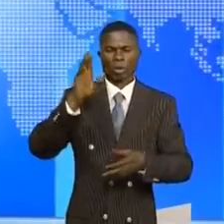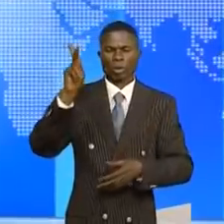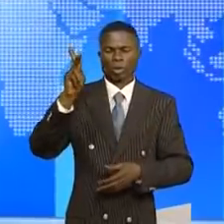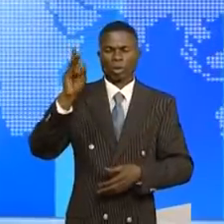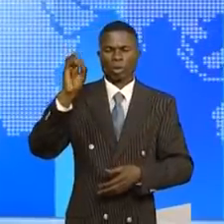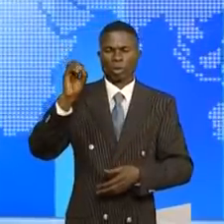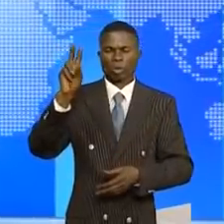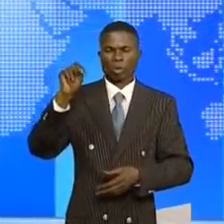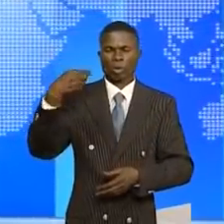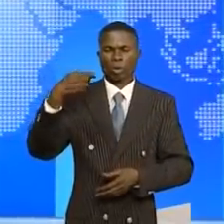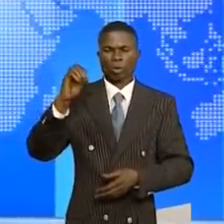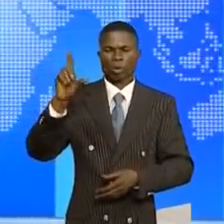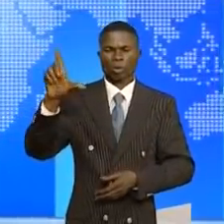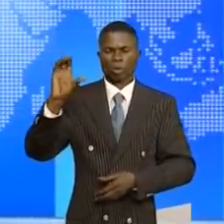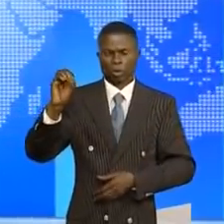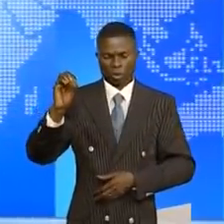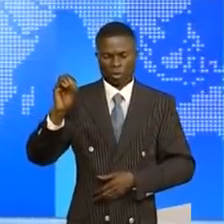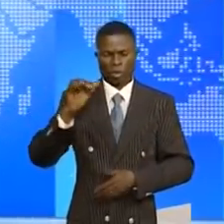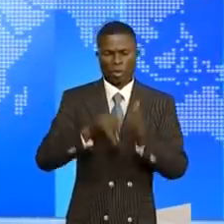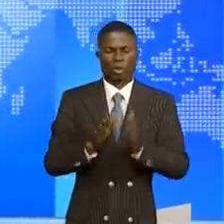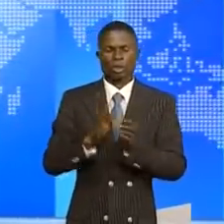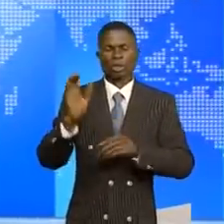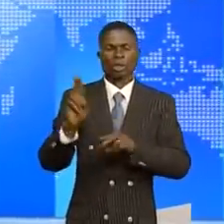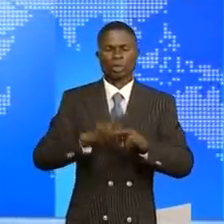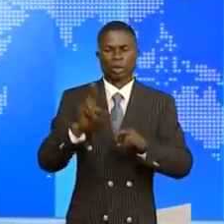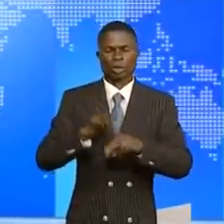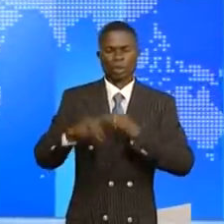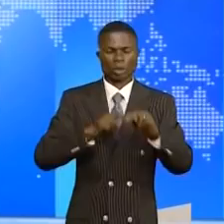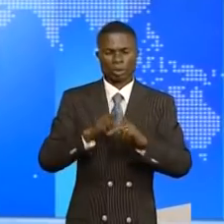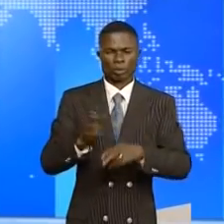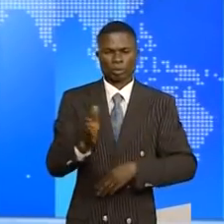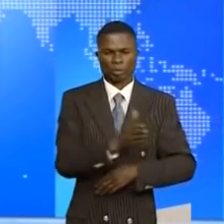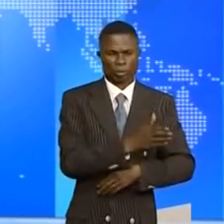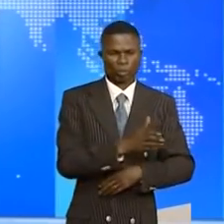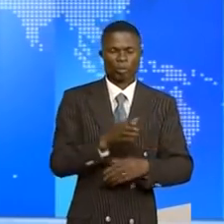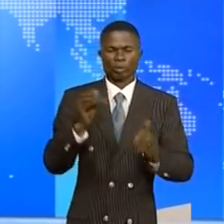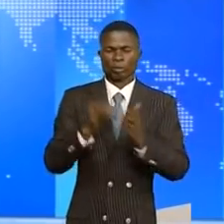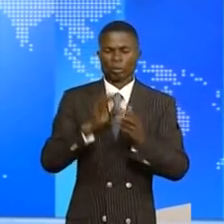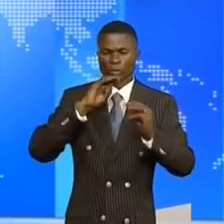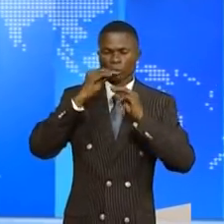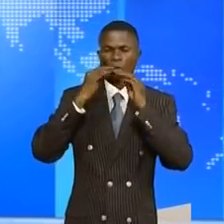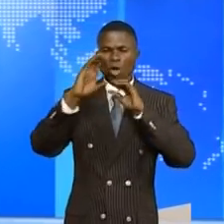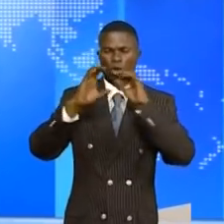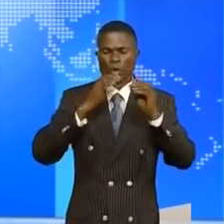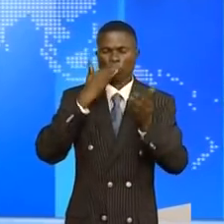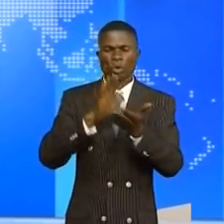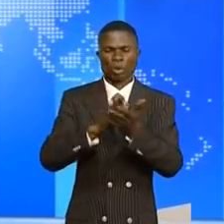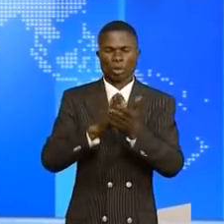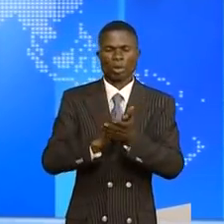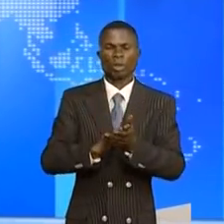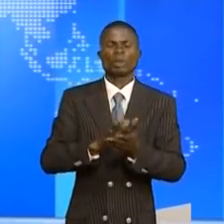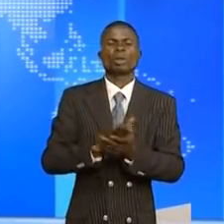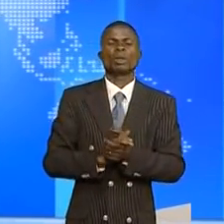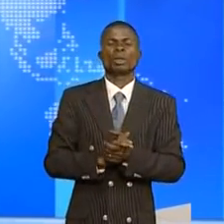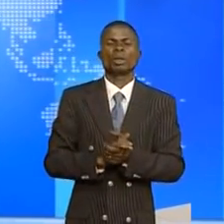Kwekala, Jocelyne, secrétaire exécutif national. Et puis, un autre message de félicitation adressé aux honorables